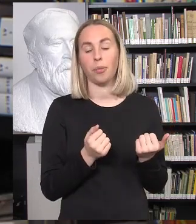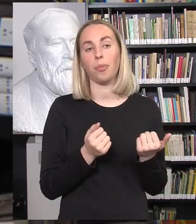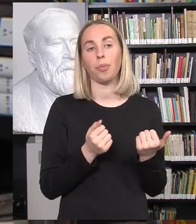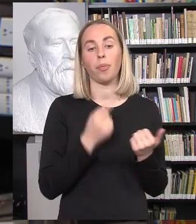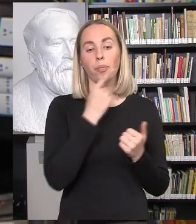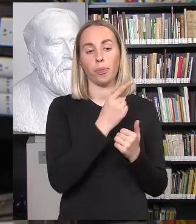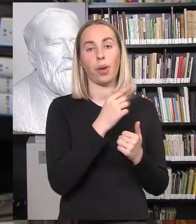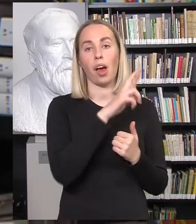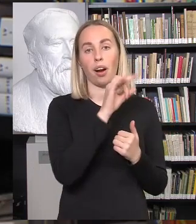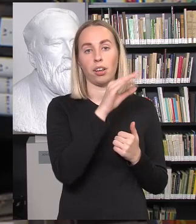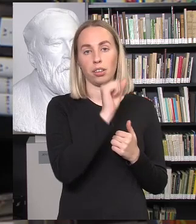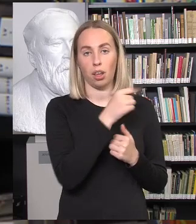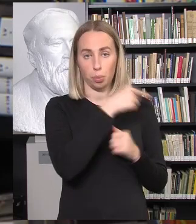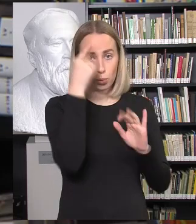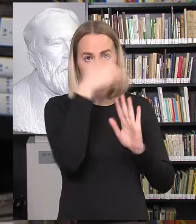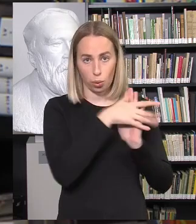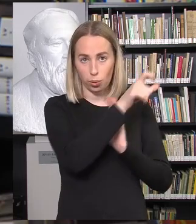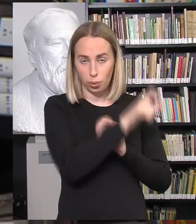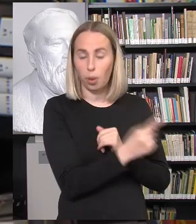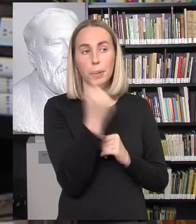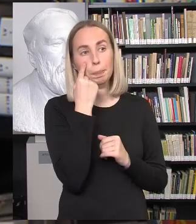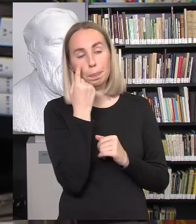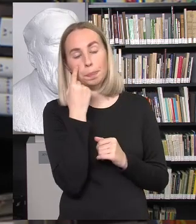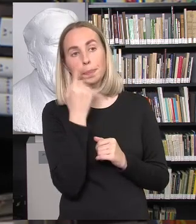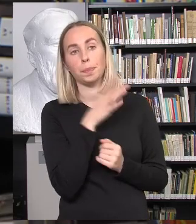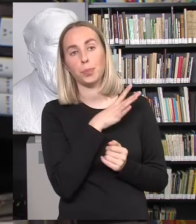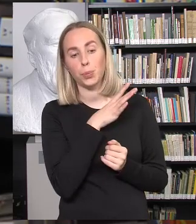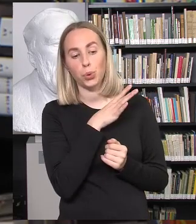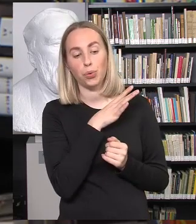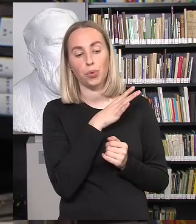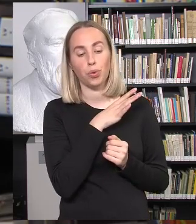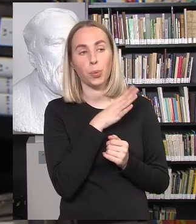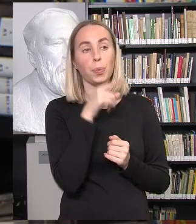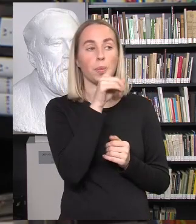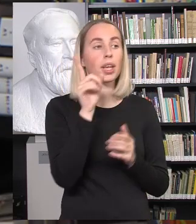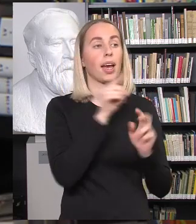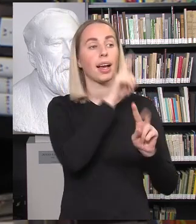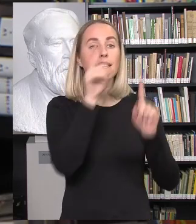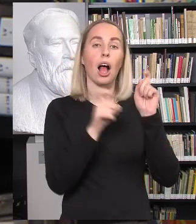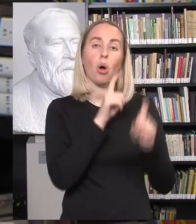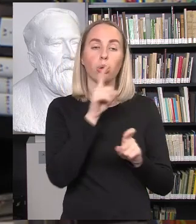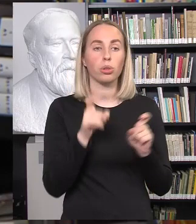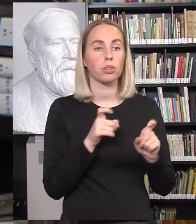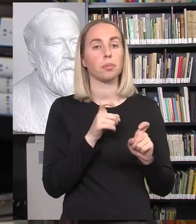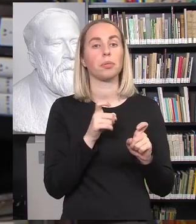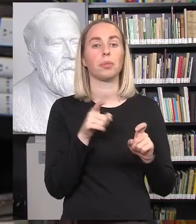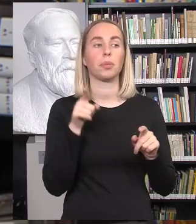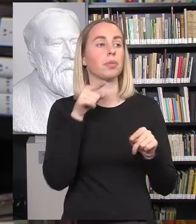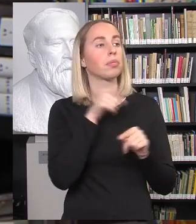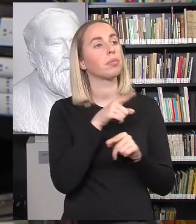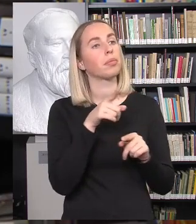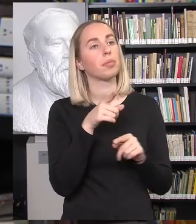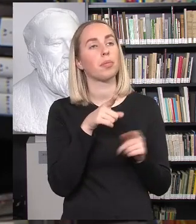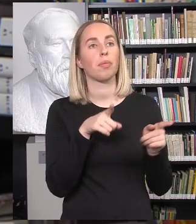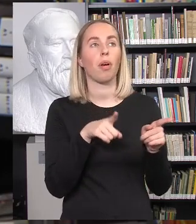psichologija ir rasa, iš tikrųjų, na, tie klausimai nėra tik vien tokie štai subjektyvus, kažkas